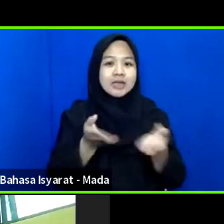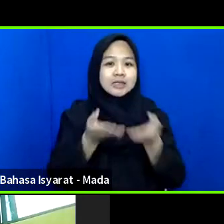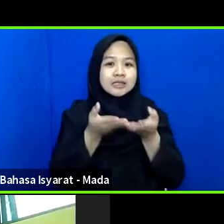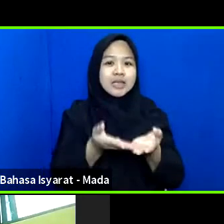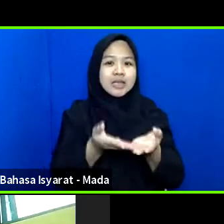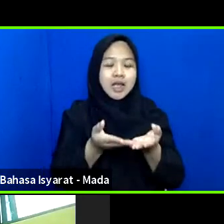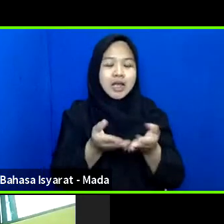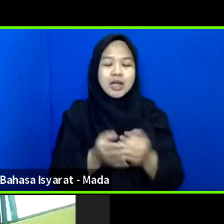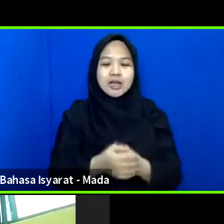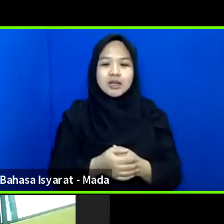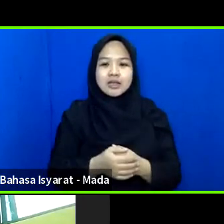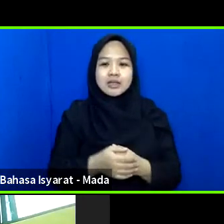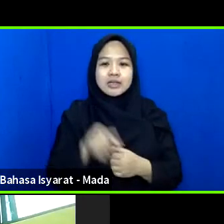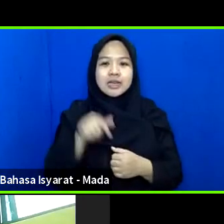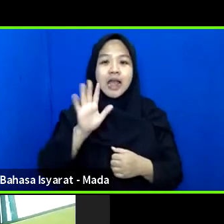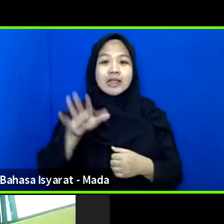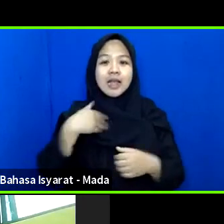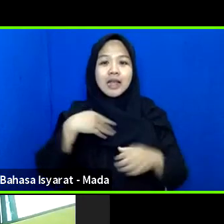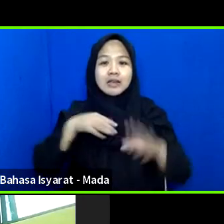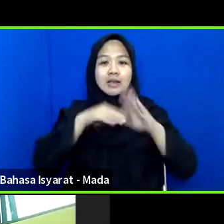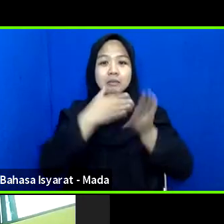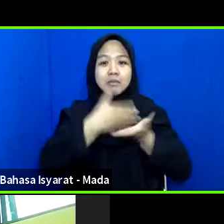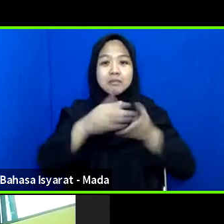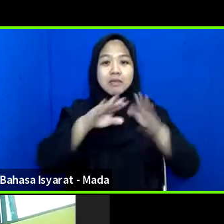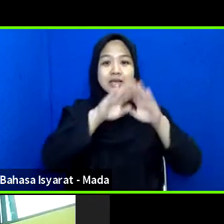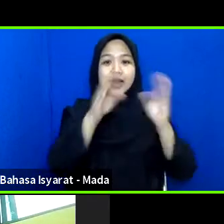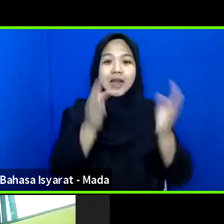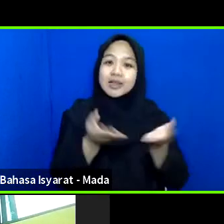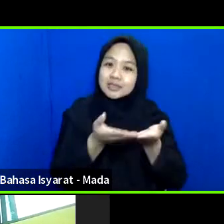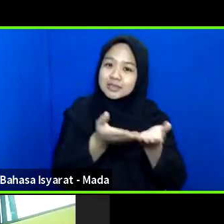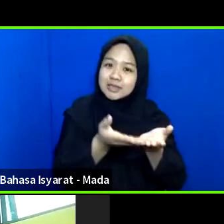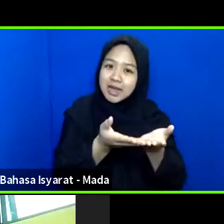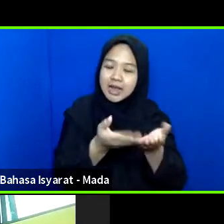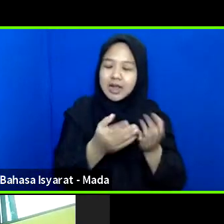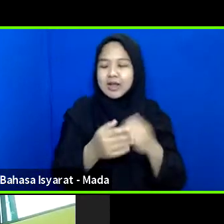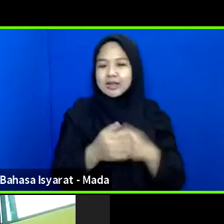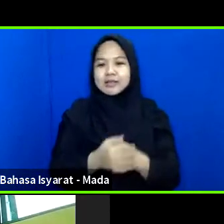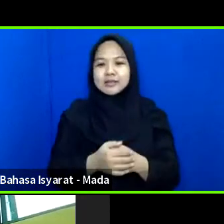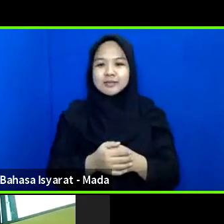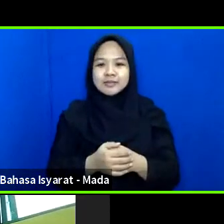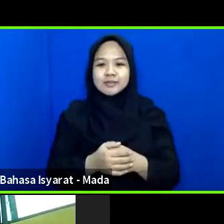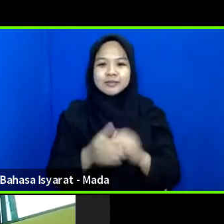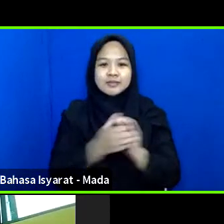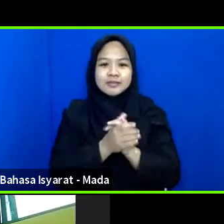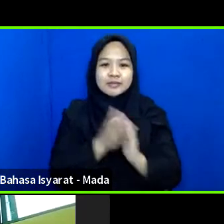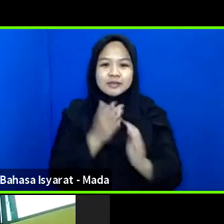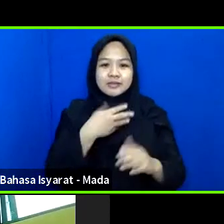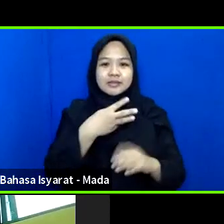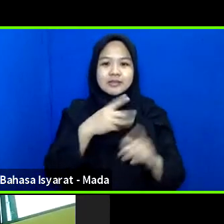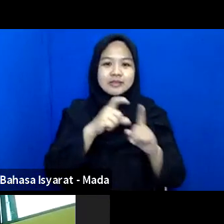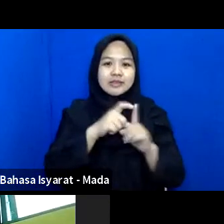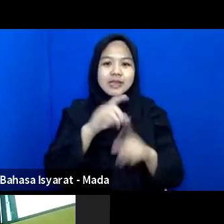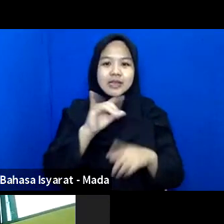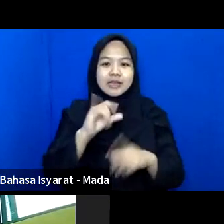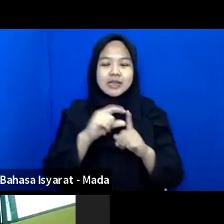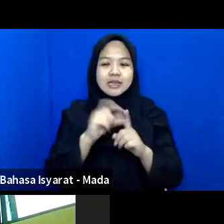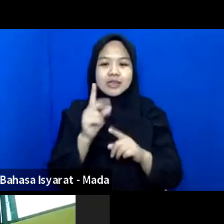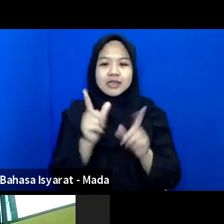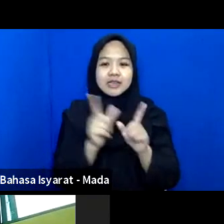Oh ya Silahkan Pak Silahkan Nama saya Edi Purwanto